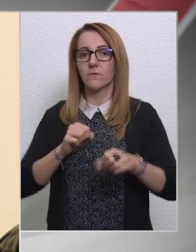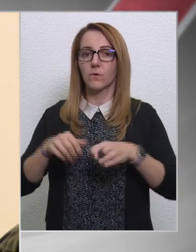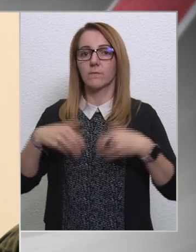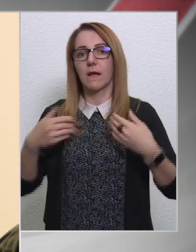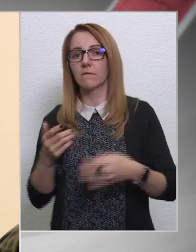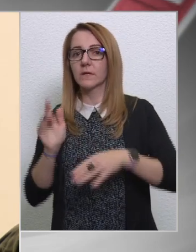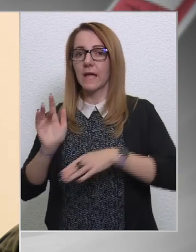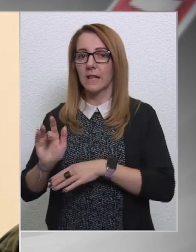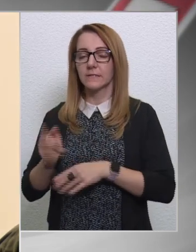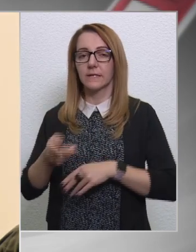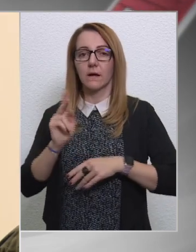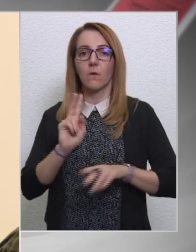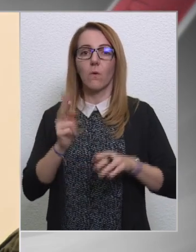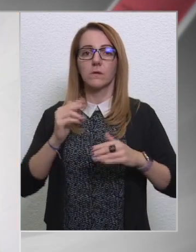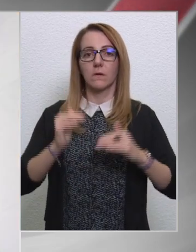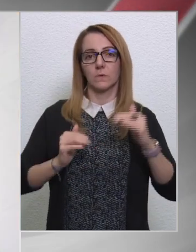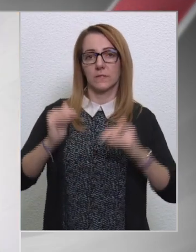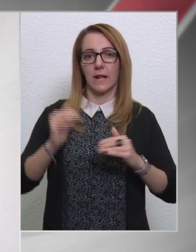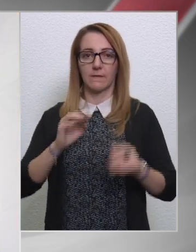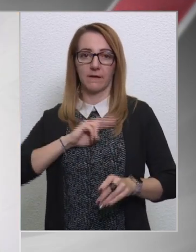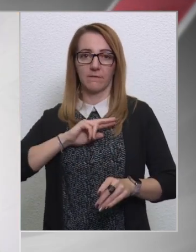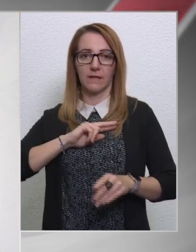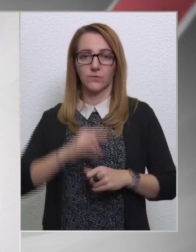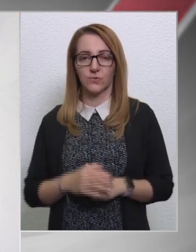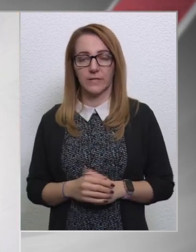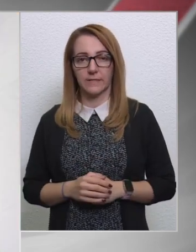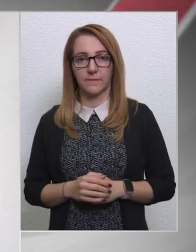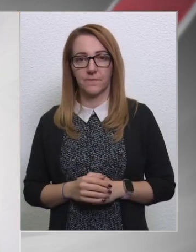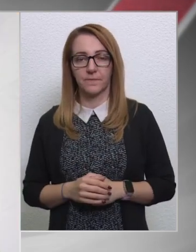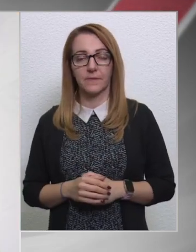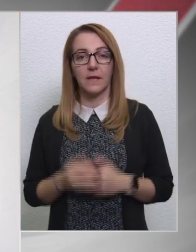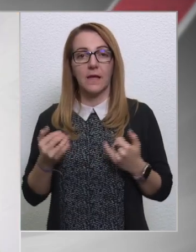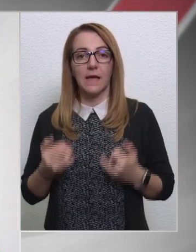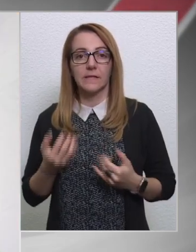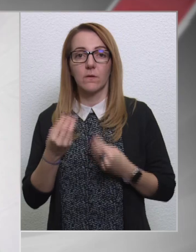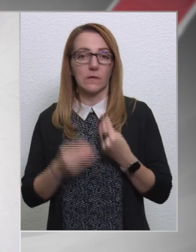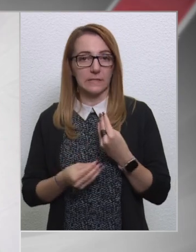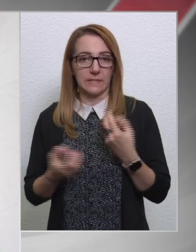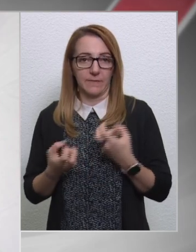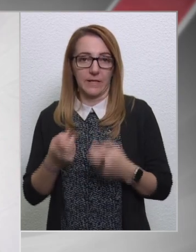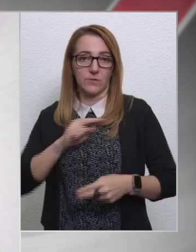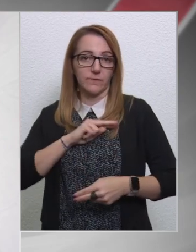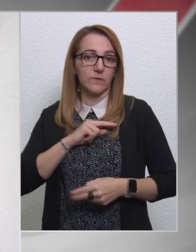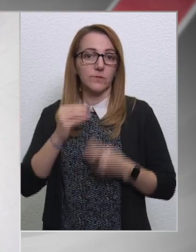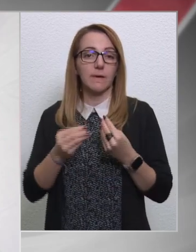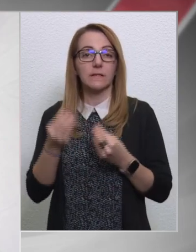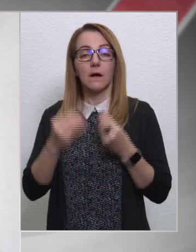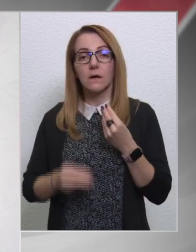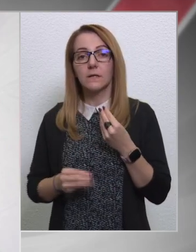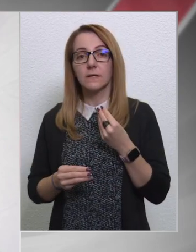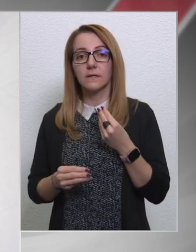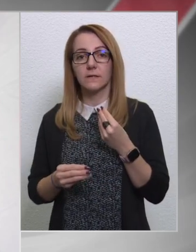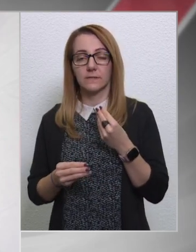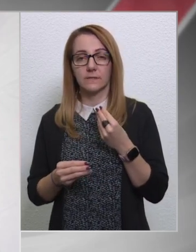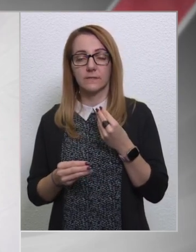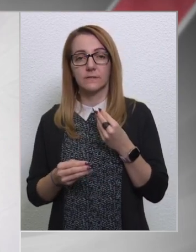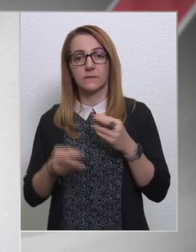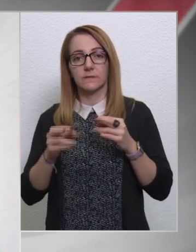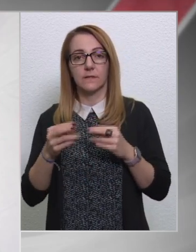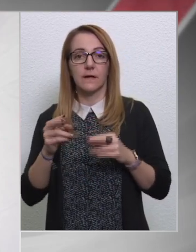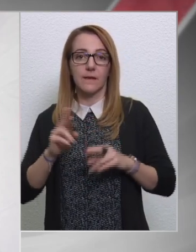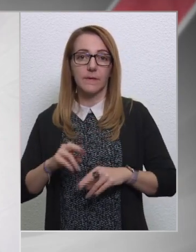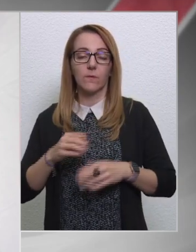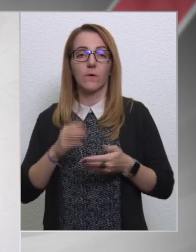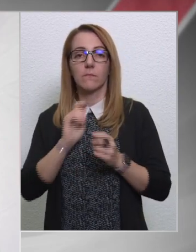vagy az ellenzék, akkor hogy osztanák meg ezt a felelősséget? Azért nem keresünk felelős, mert azt reméljük, hogy Magyarország minden fillérhez hozzájuthat.